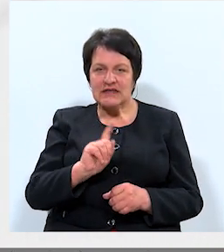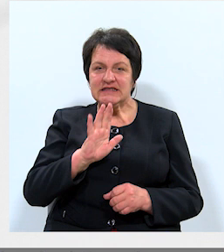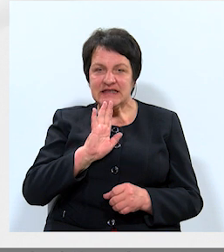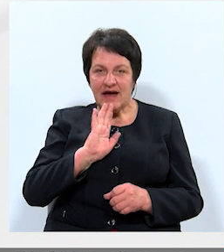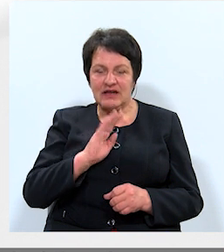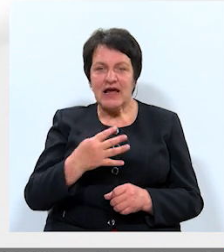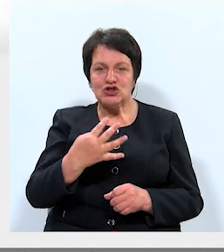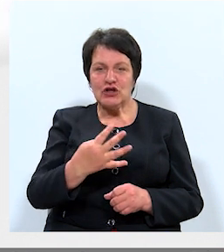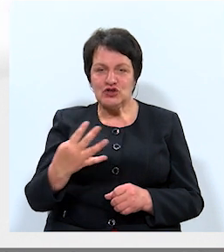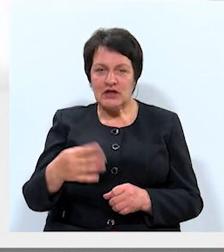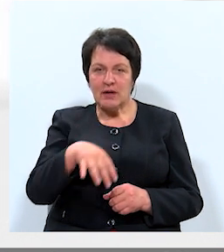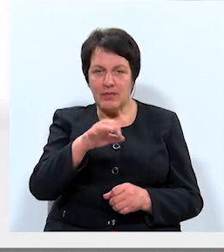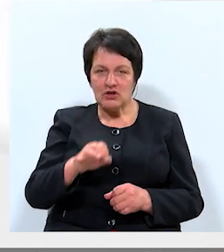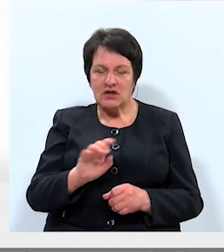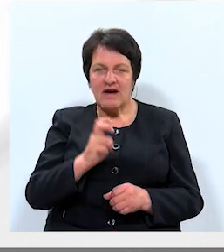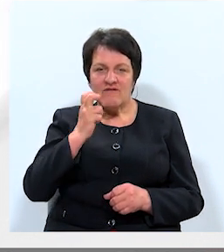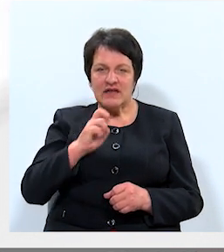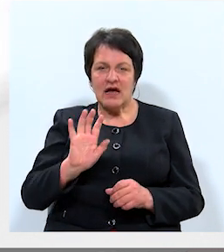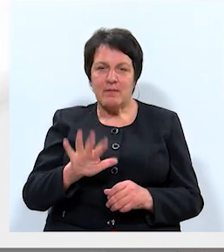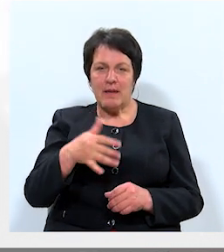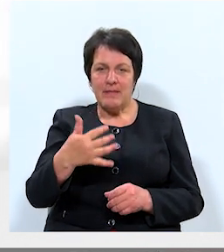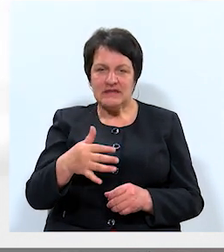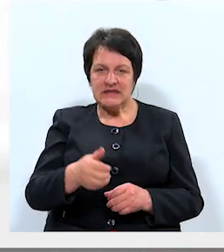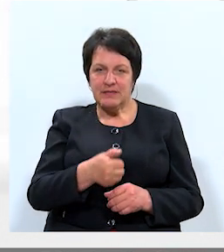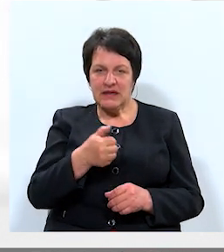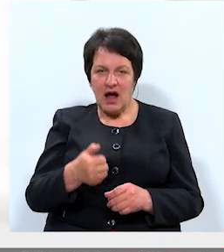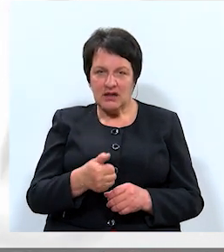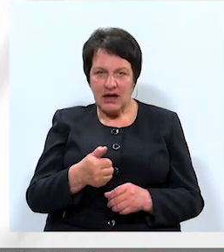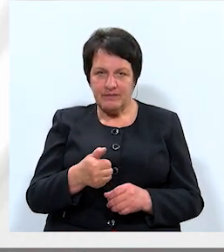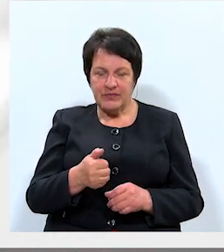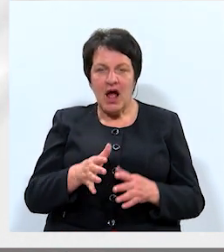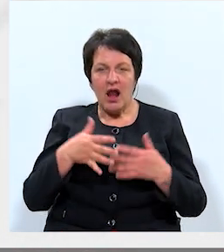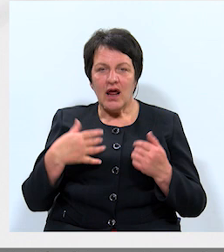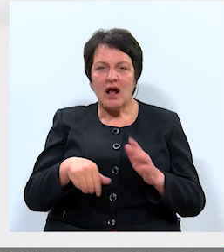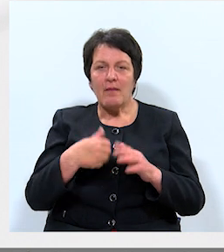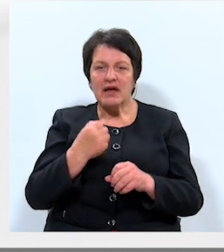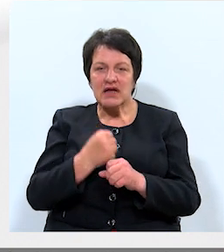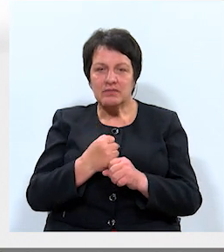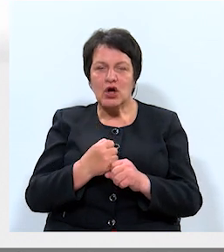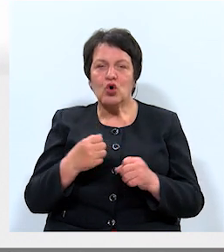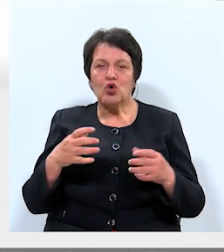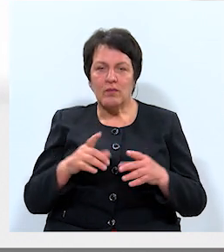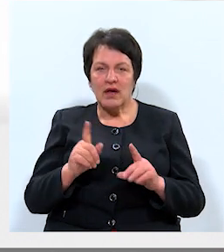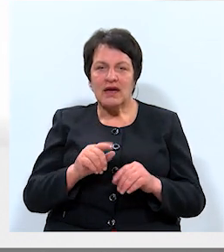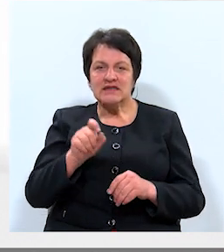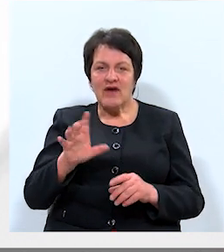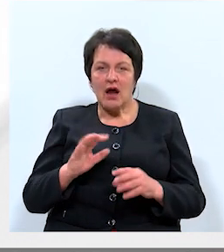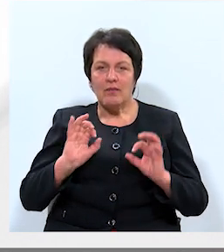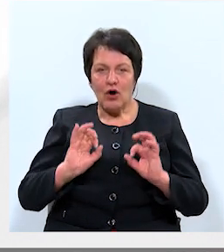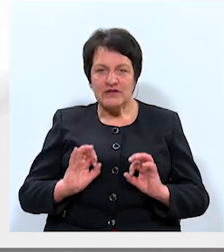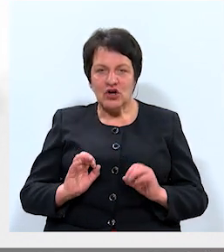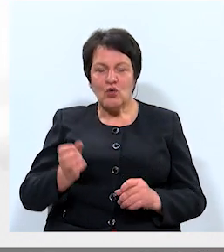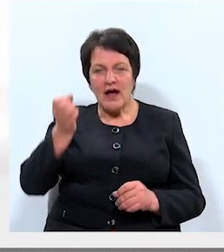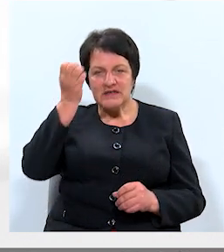un 44% bezdarbnieku ir vecāki par 50 gadiem. Lielākā bezdarbnieku grupa ir cilvēki ar profesionālo